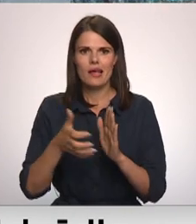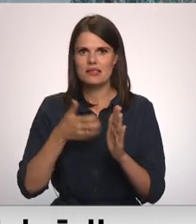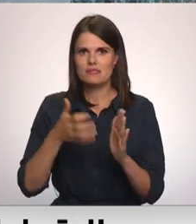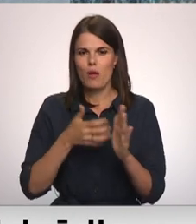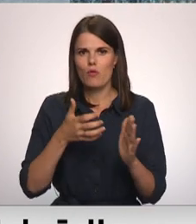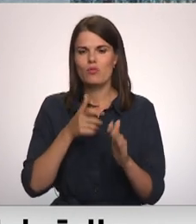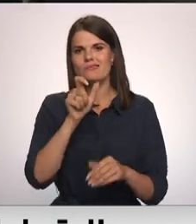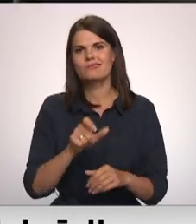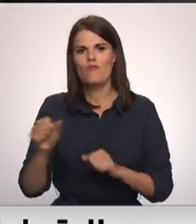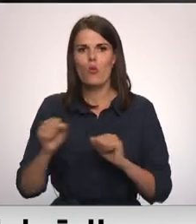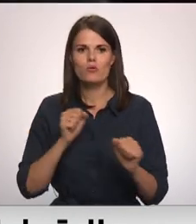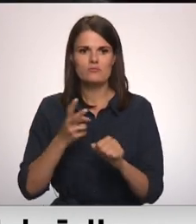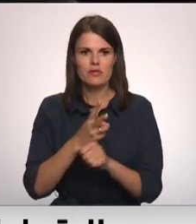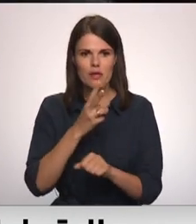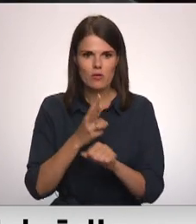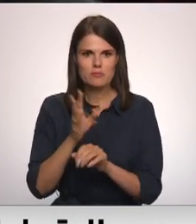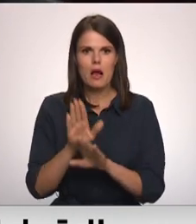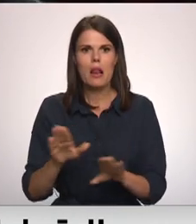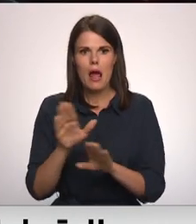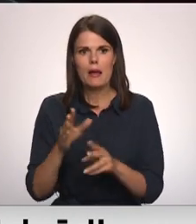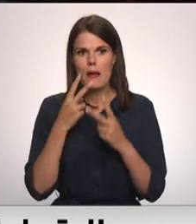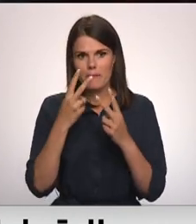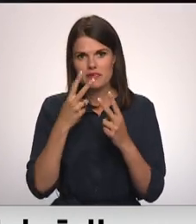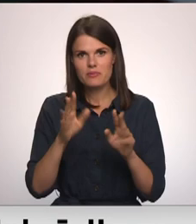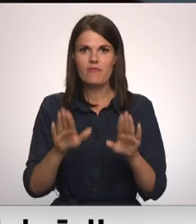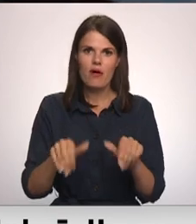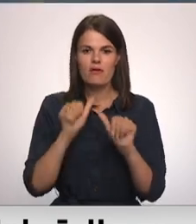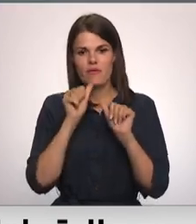kūstību traucējumiem. Pa lēnām redzēsim, ka tās aizpējams.